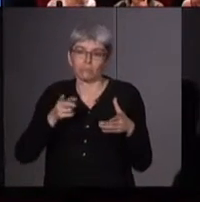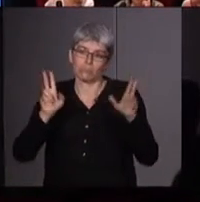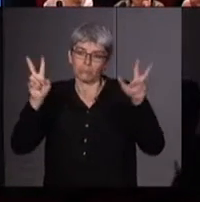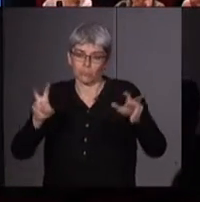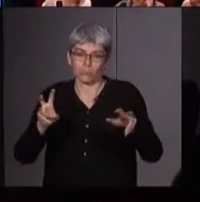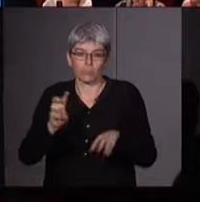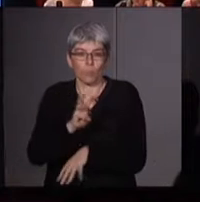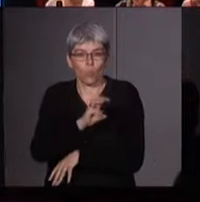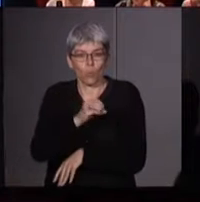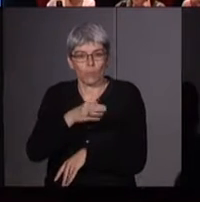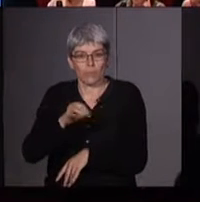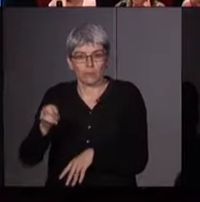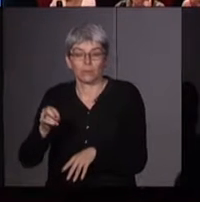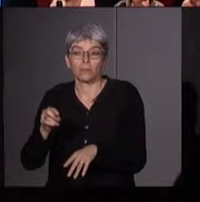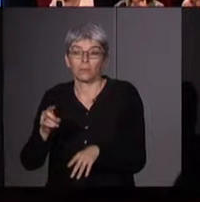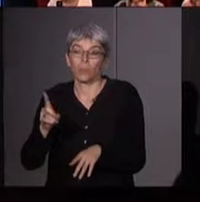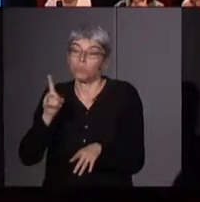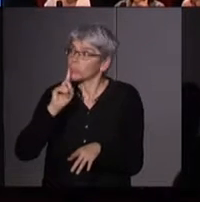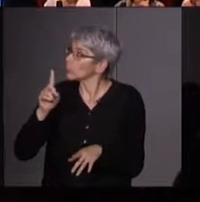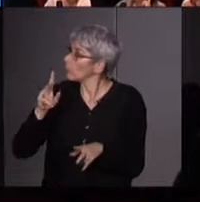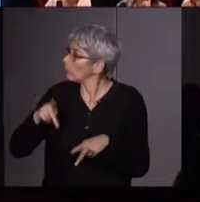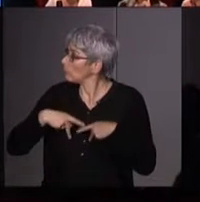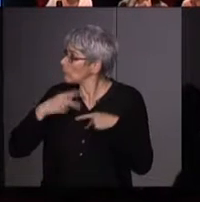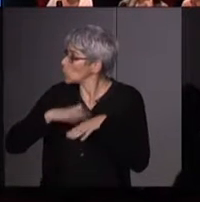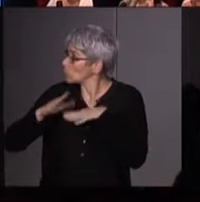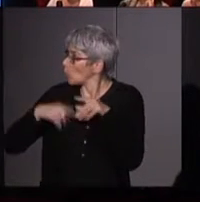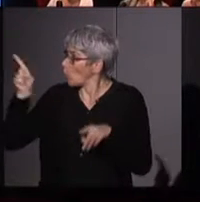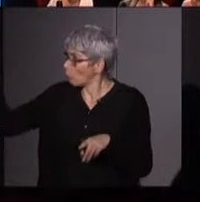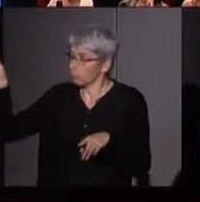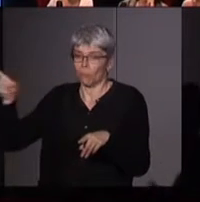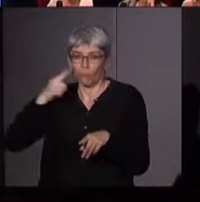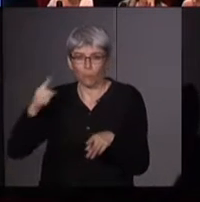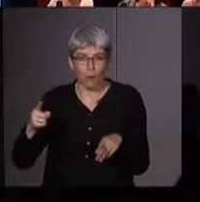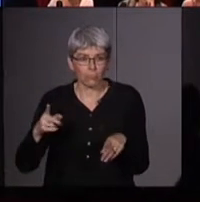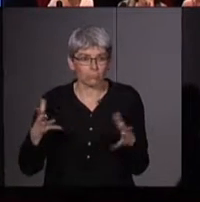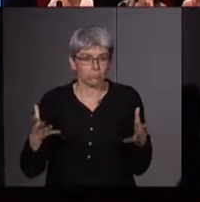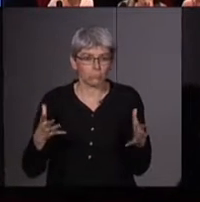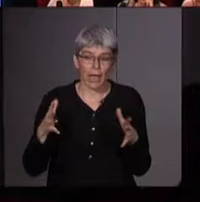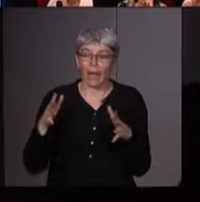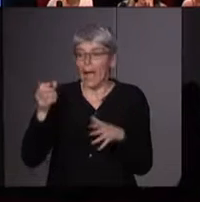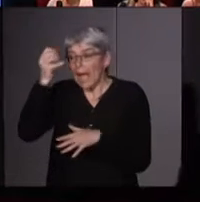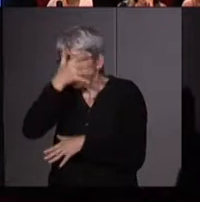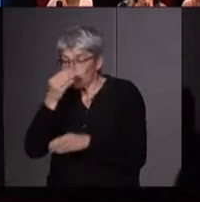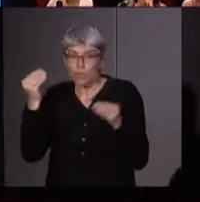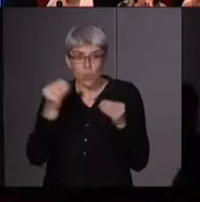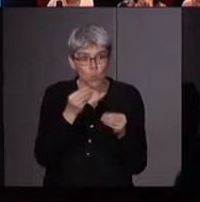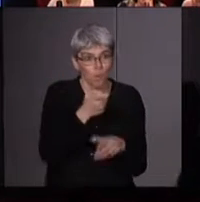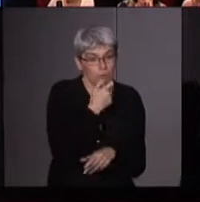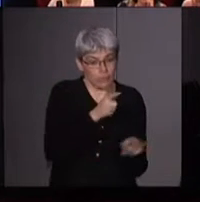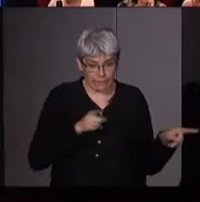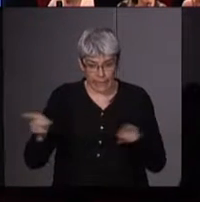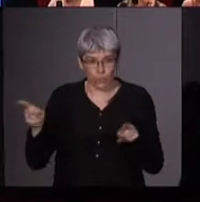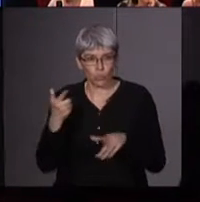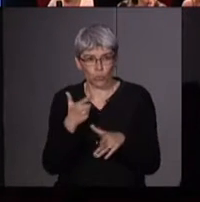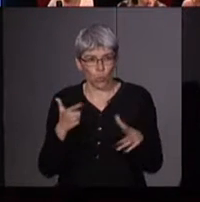End ou For Life on Earth. Donc, ça dépendait si on se trouvait aux Etats-Unis ou en Angleterre. Les